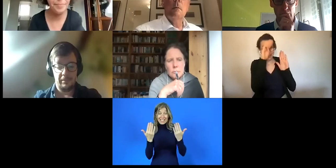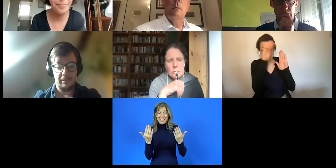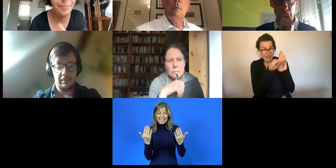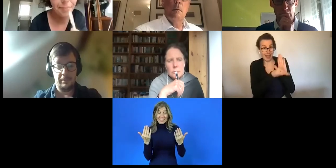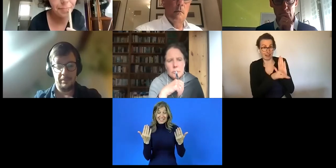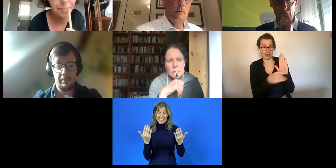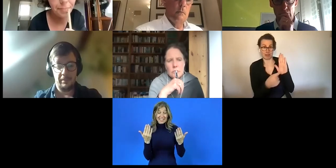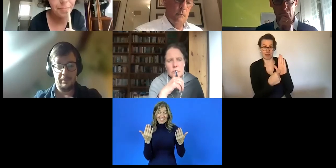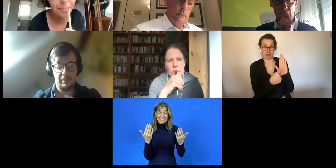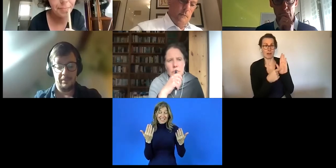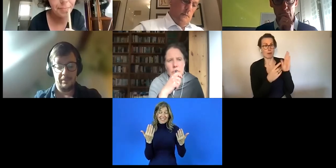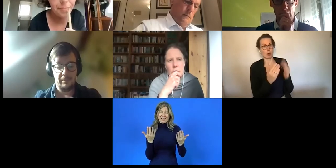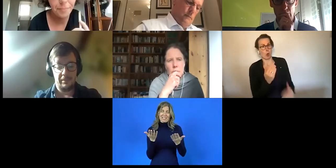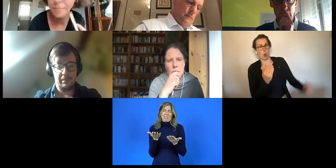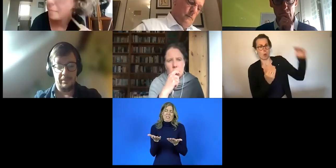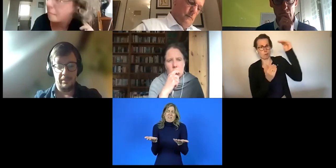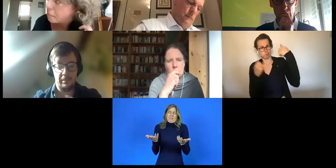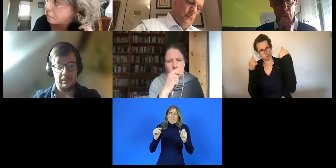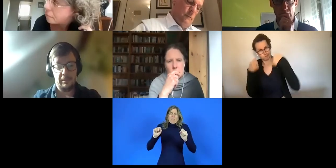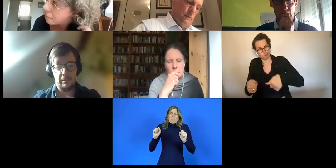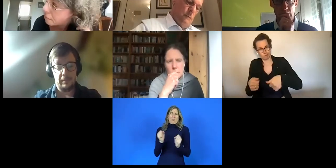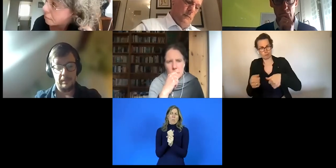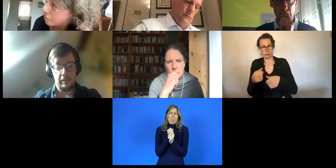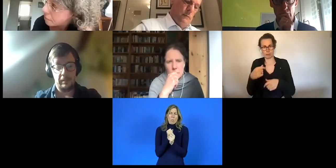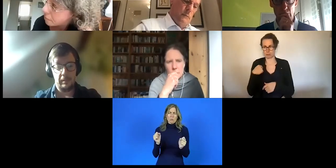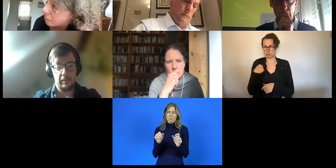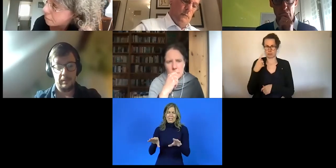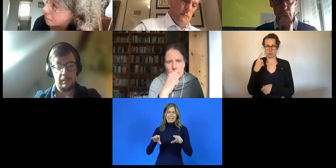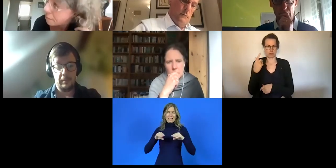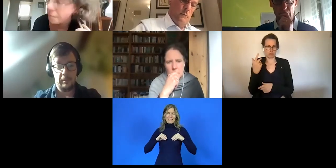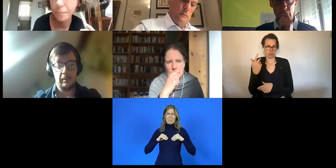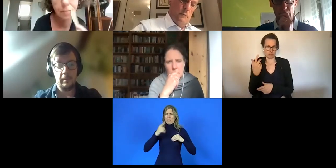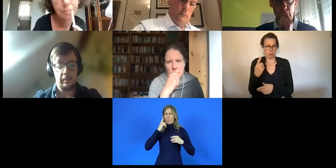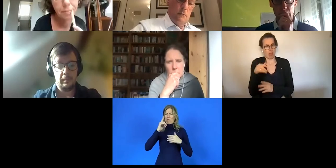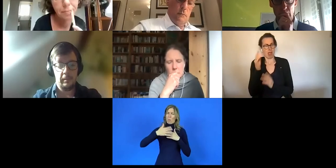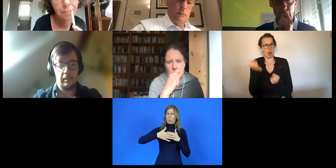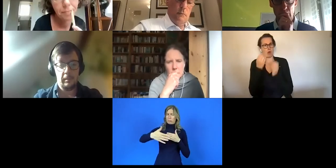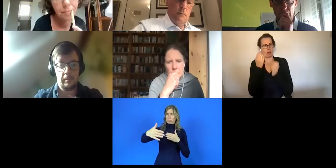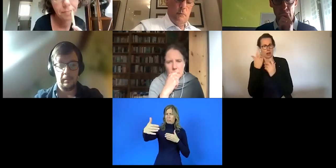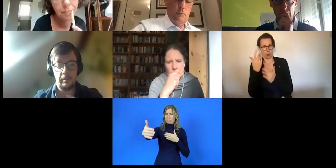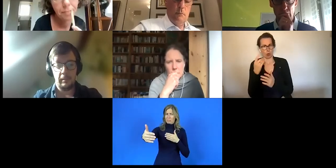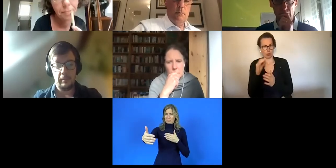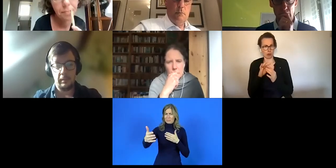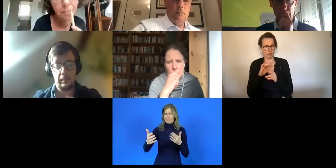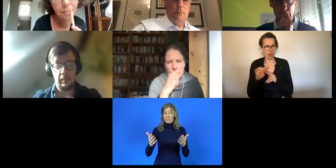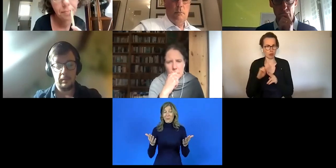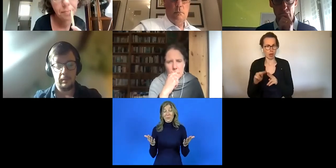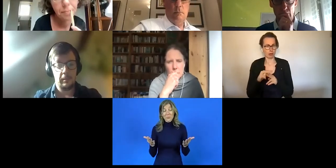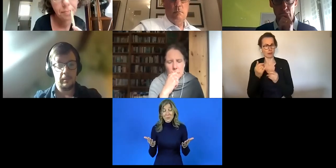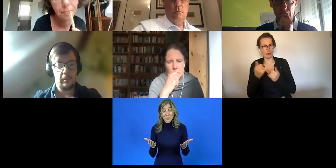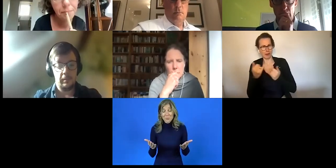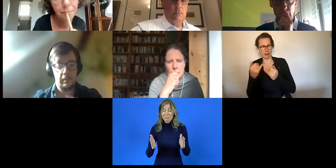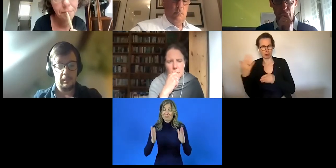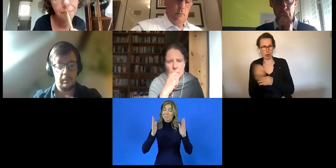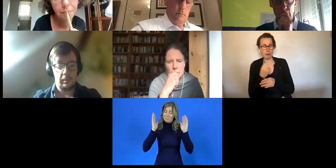dass auch von oben die gezwungen werden, uns mehr darauf aufzuklären, über Werkstätten, wie wir raus können, Budget für